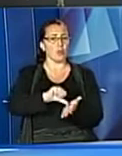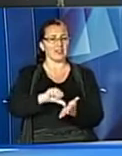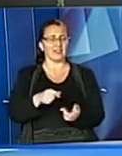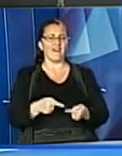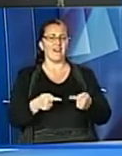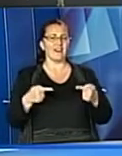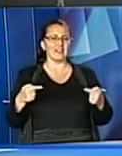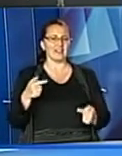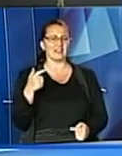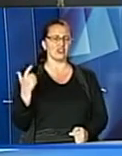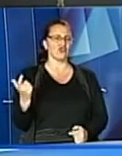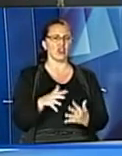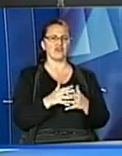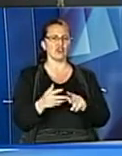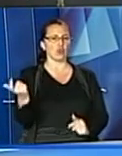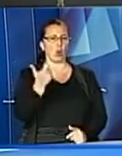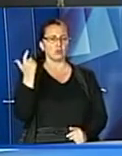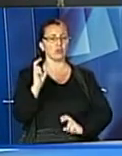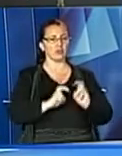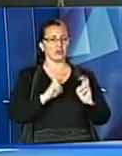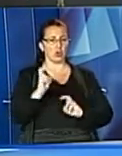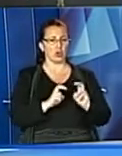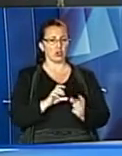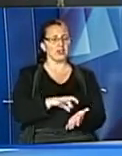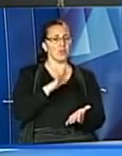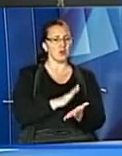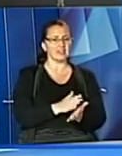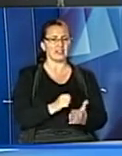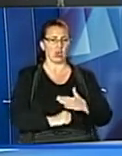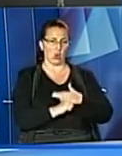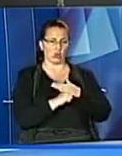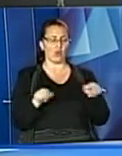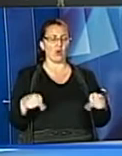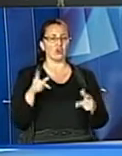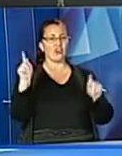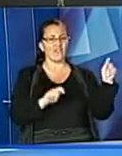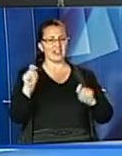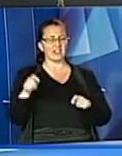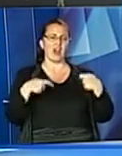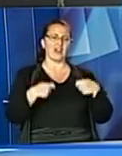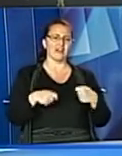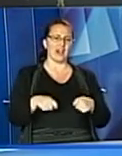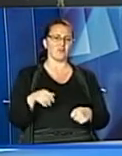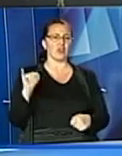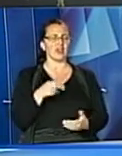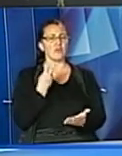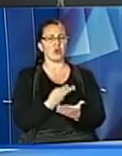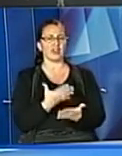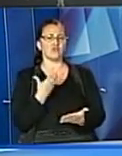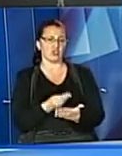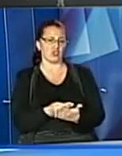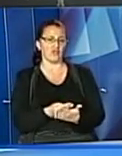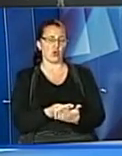сільськогосподарських підприємств, які на регулярній основі організовуватимуть фестивалі, ярмарки та презентуватимуть свою